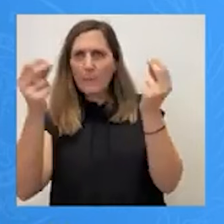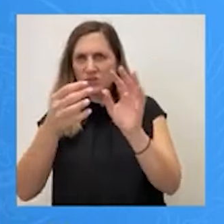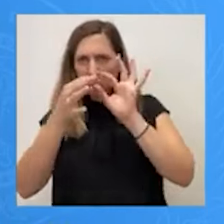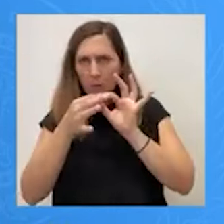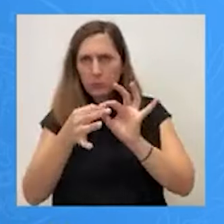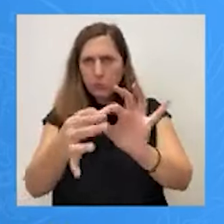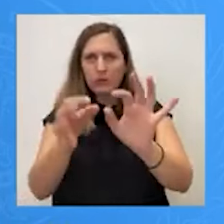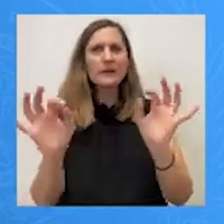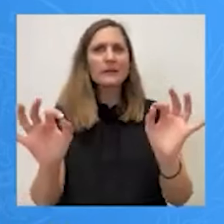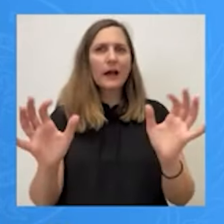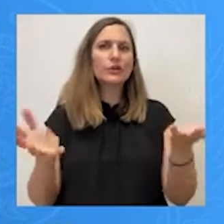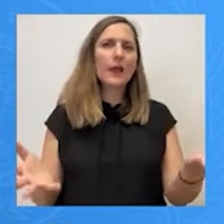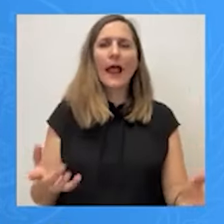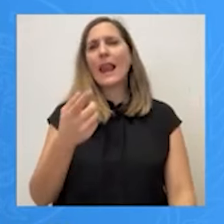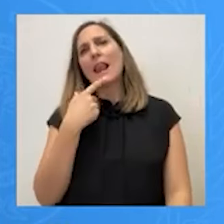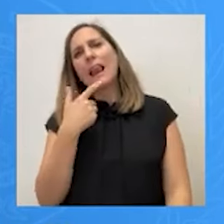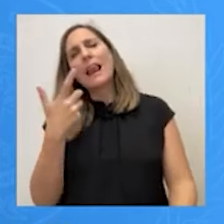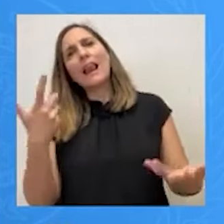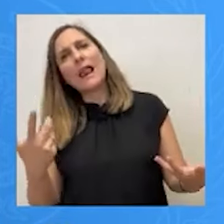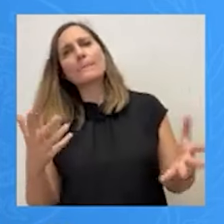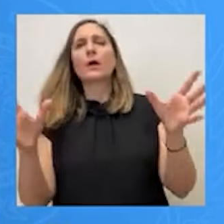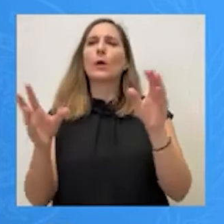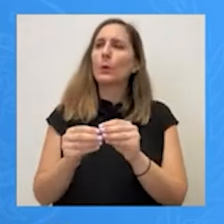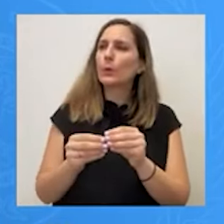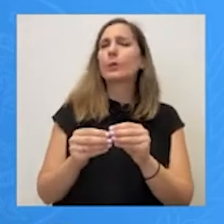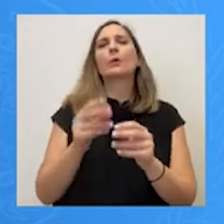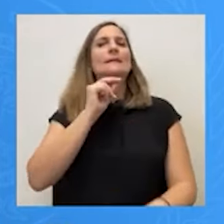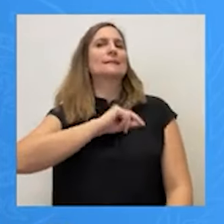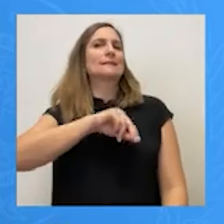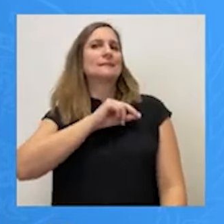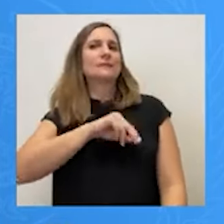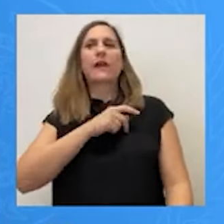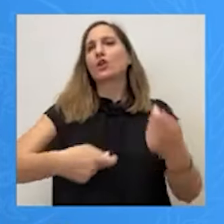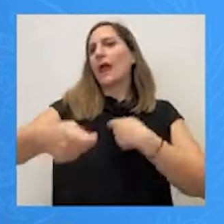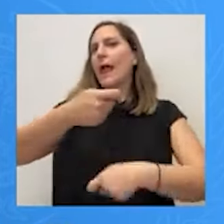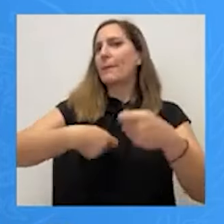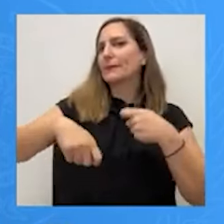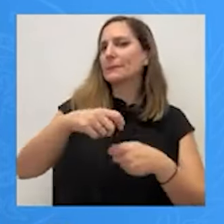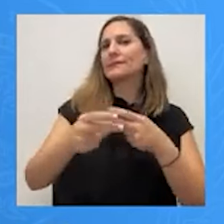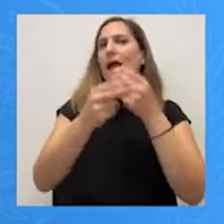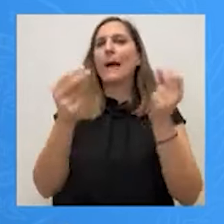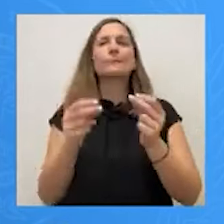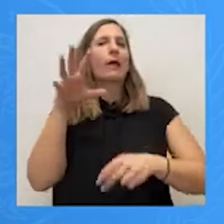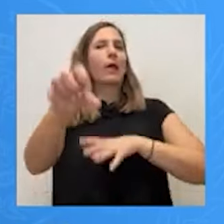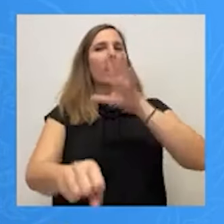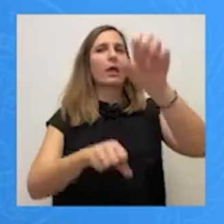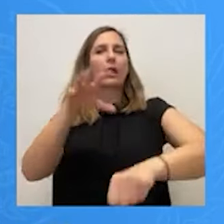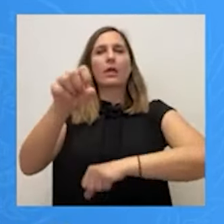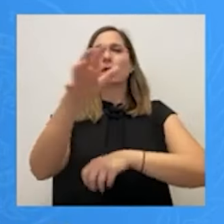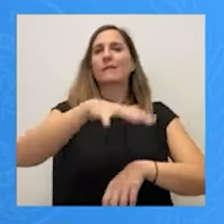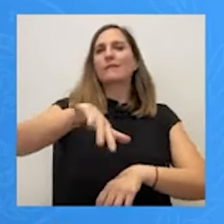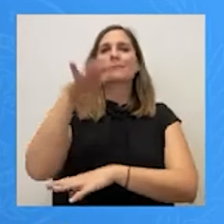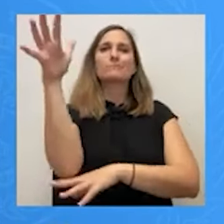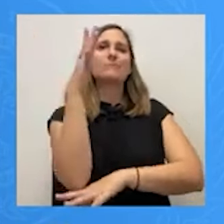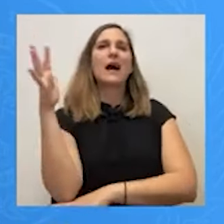Λέμε για τη διαμπερή, λέμε για μια σειρά επιχειρηματικά συμφέροντα που έχουν βάλει με διάφορους τρόπους χέρι στο Πάρκο. Αυτά μπορούν να αντιμετωπιστούν χωρίς να